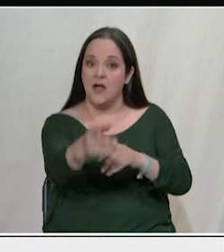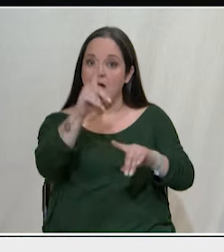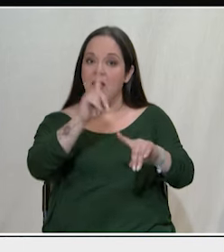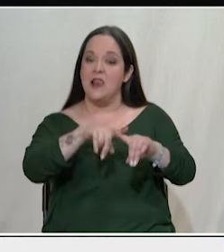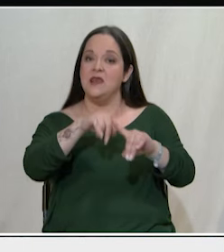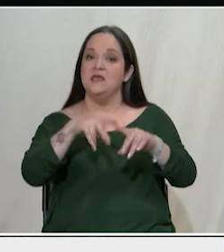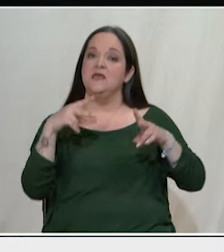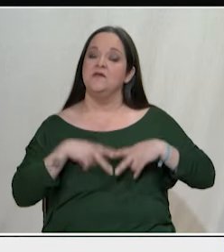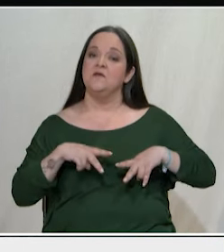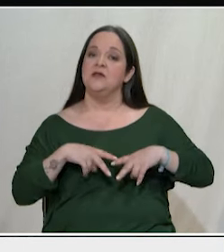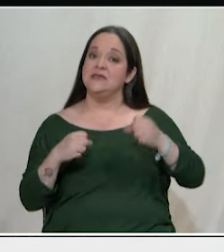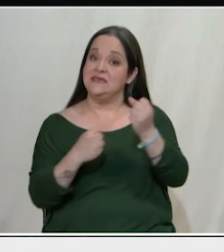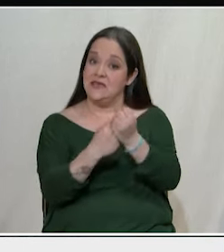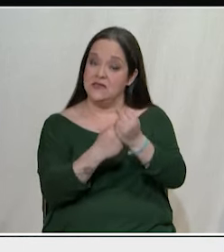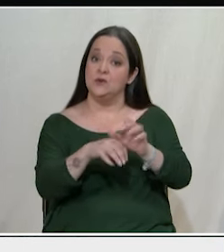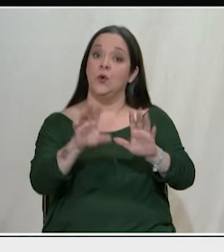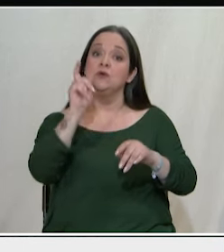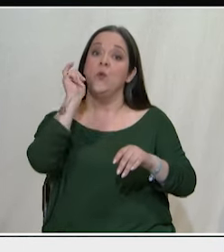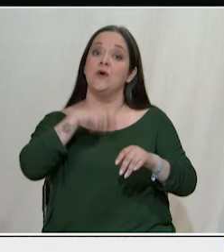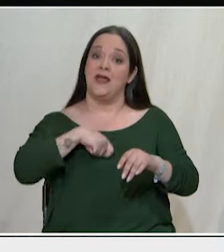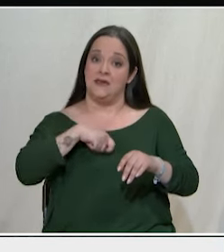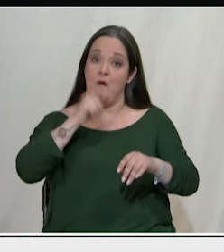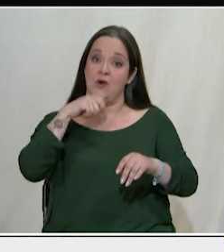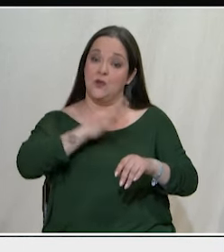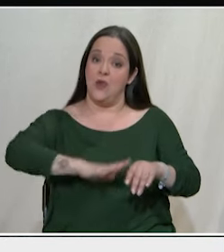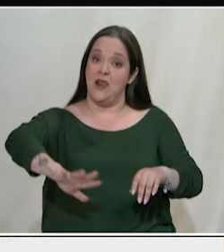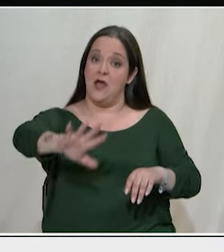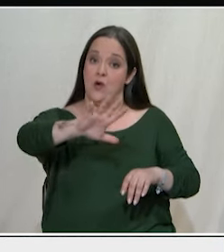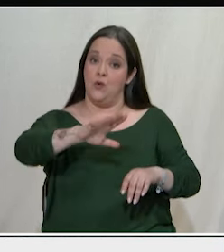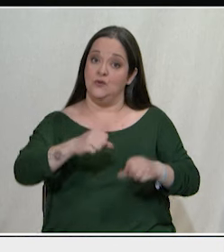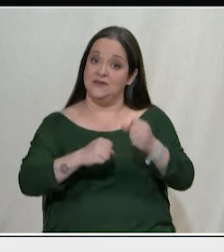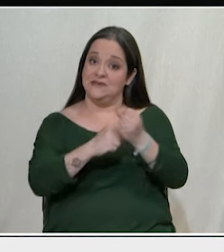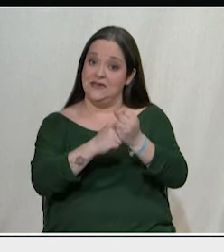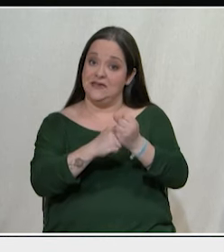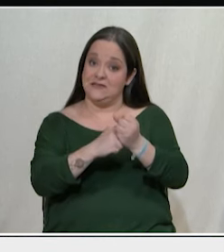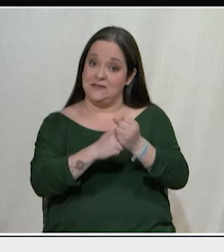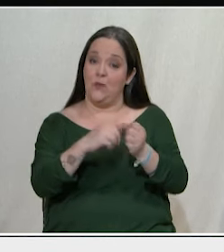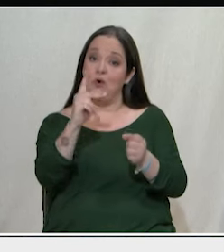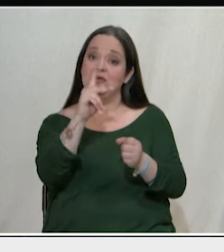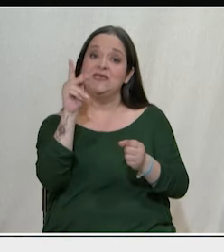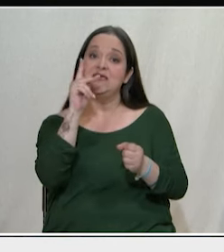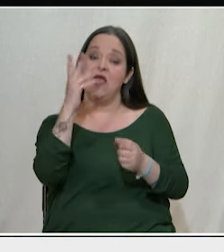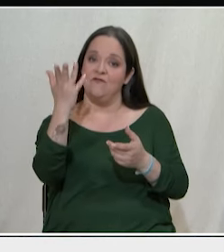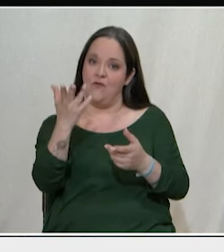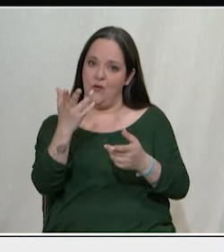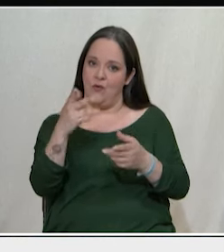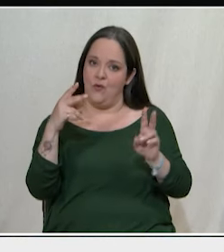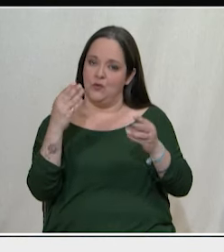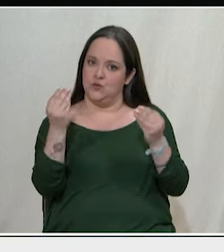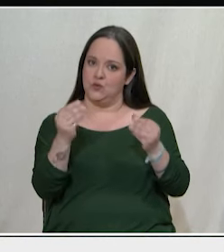στηρίζει όχι την Ουκρανία και τον Ουκρανικό λαό, στηρίζει το καθεστώς του Κιέβου, που είναι ένα μισοναζιστικό